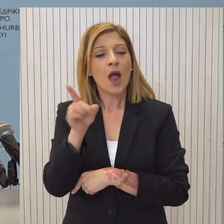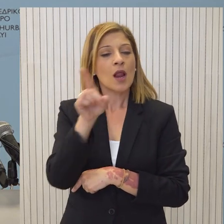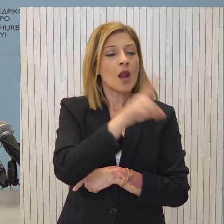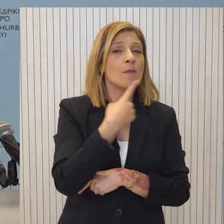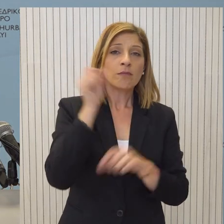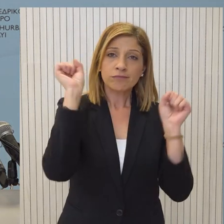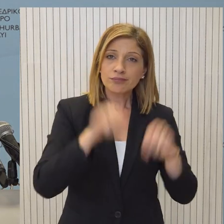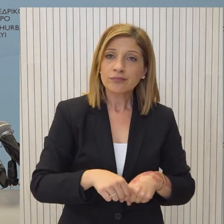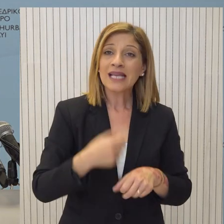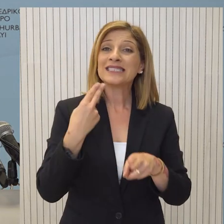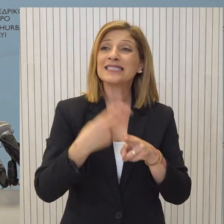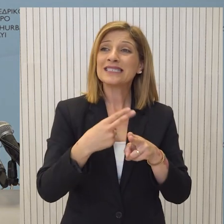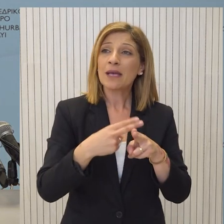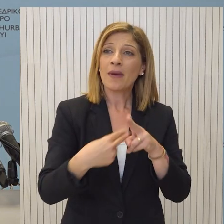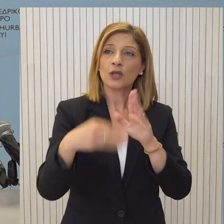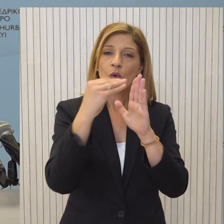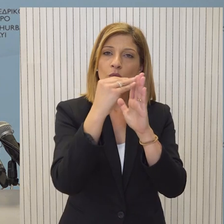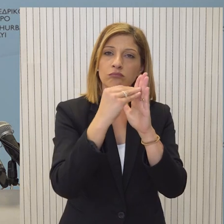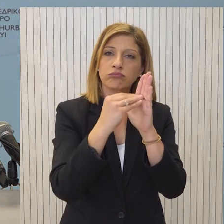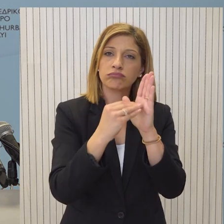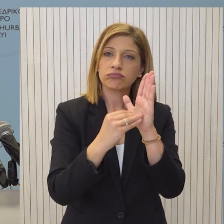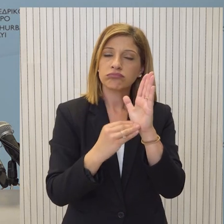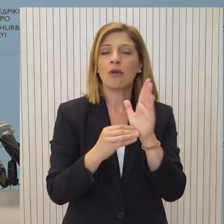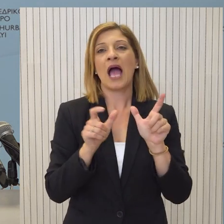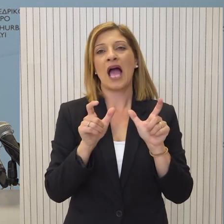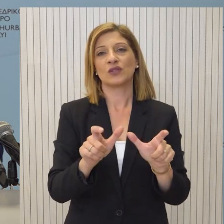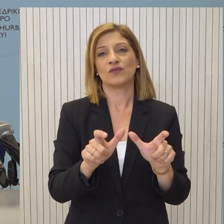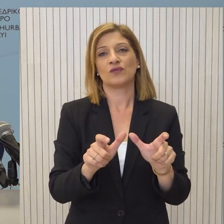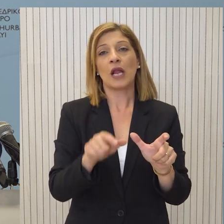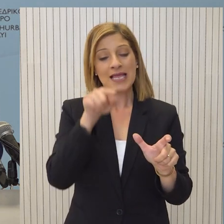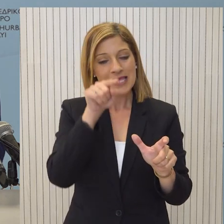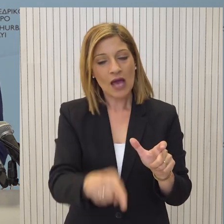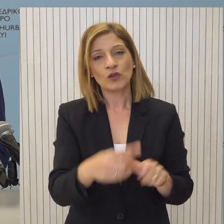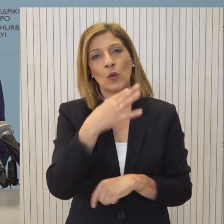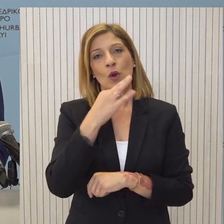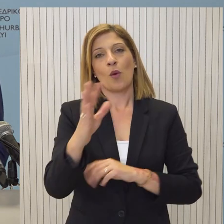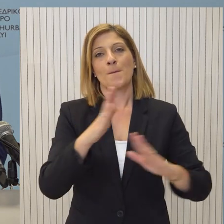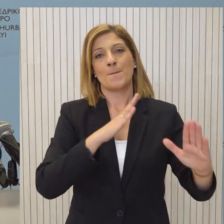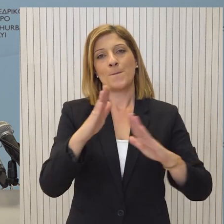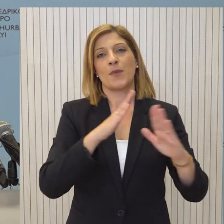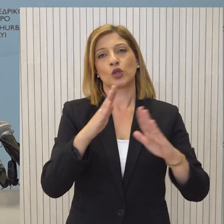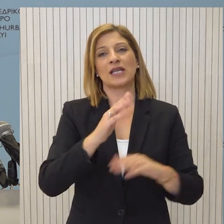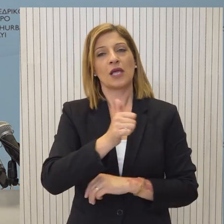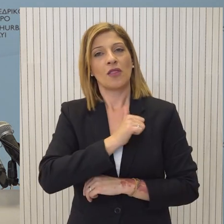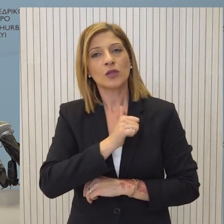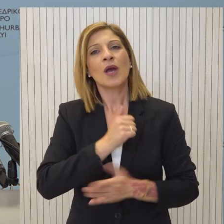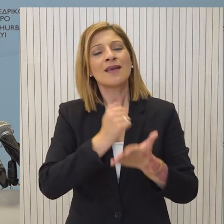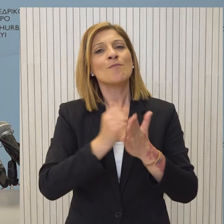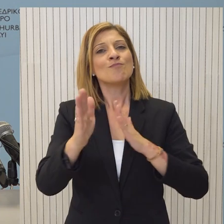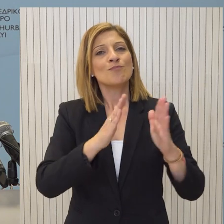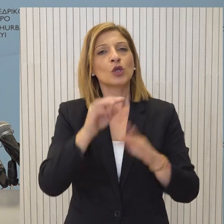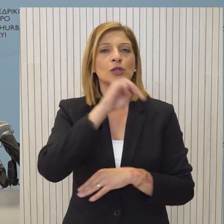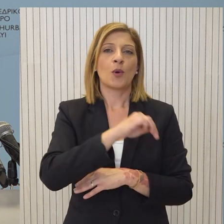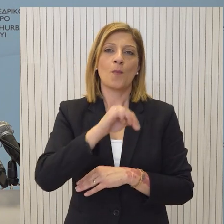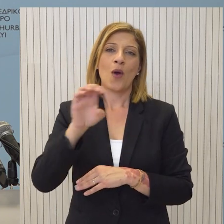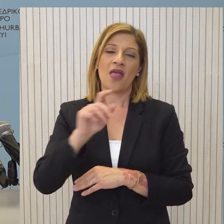υιοθέτηση πολύ συγκεκριμένων και πολύ ισχυρών δικλείτων ασφαλείας ακριβώς για την προστασία της ιδιωτικότητας και των μέσων μαζικής ενημέρωσης, αλλά και